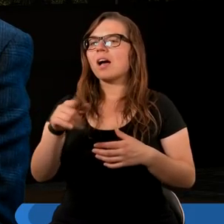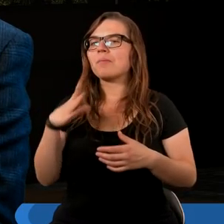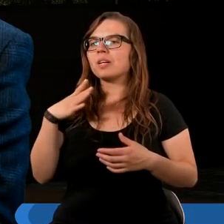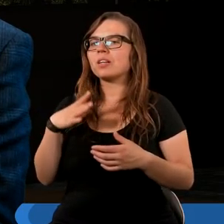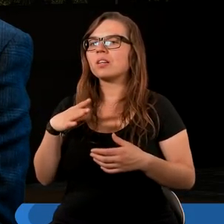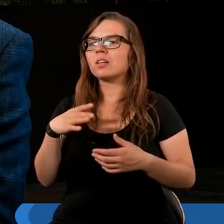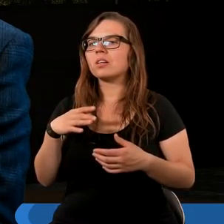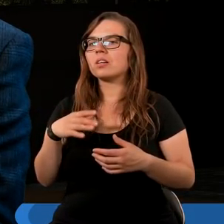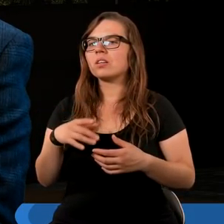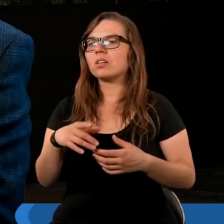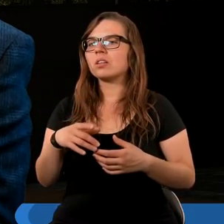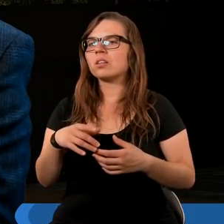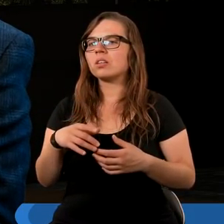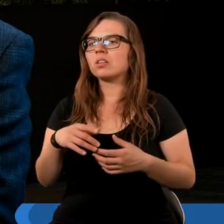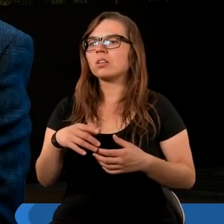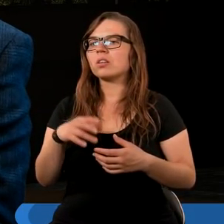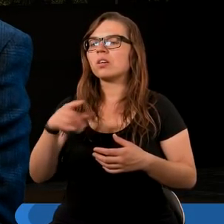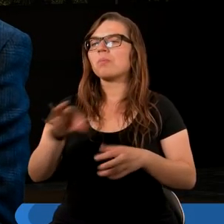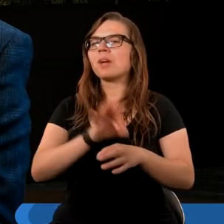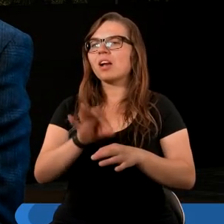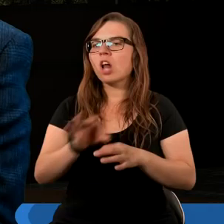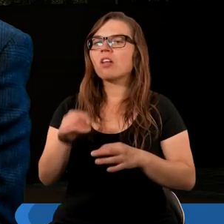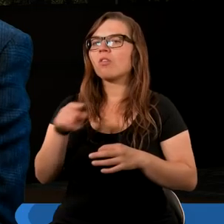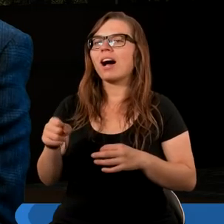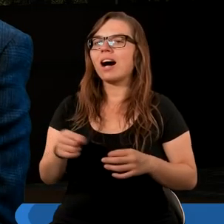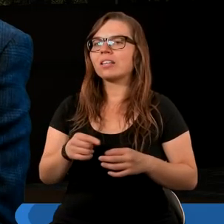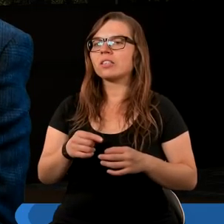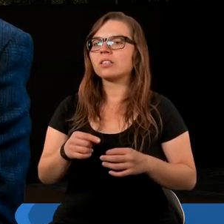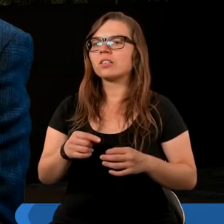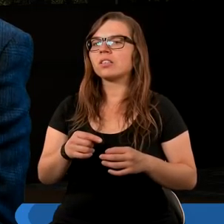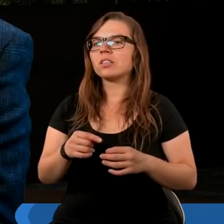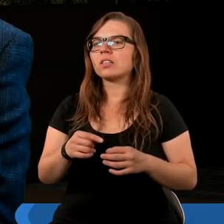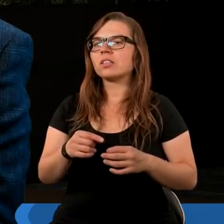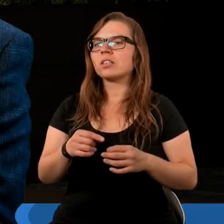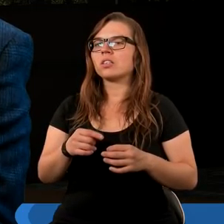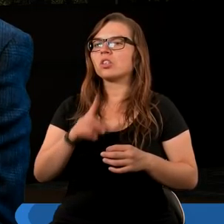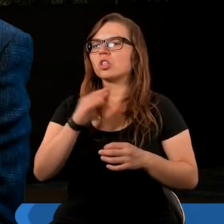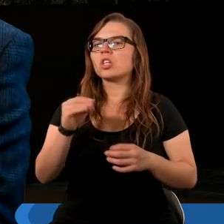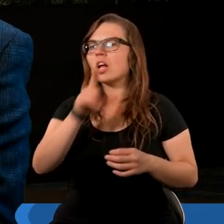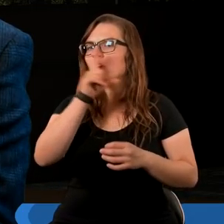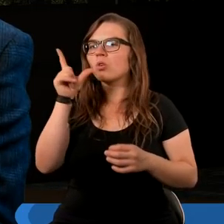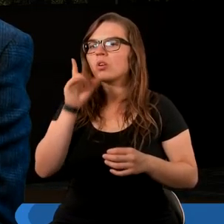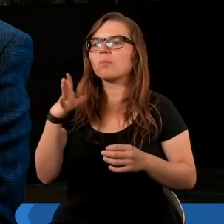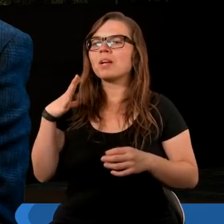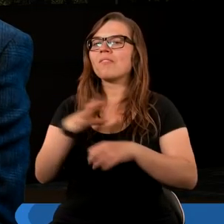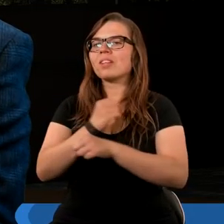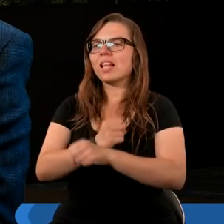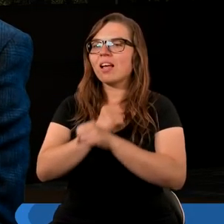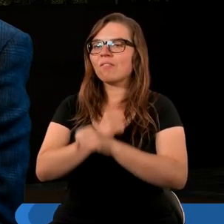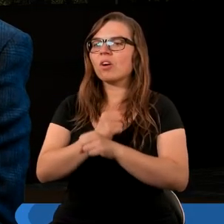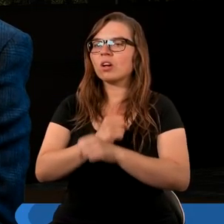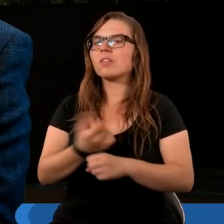Babylon był po prostu potęgą, która prześladowała lud Boży, gdzie ludzie byli w niewoli,